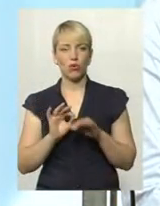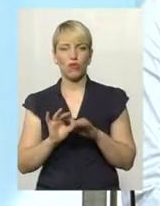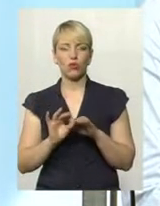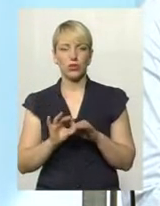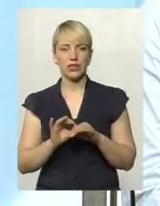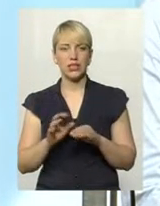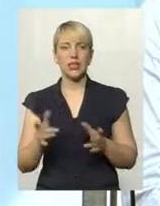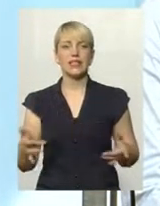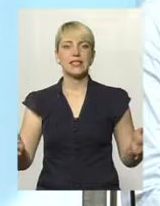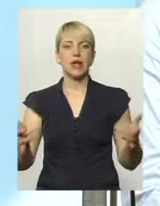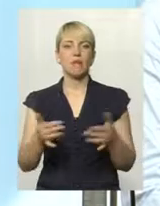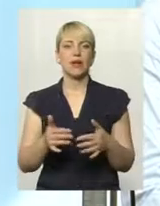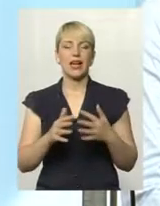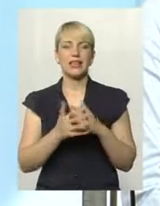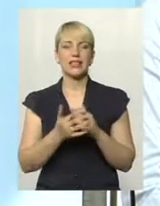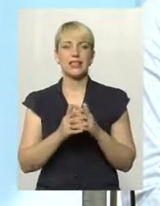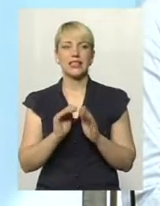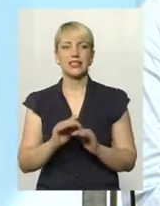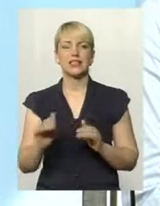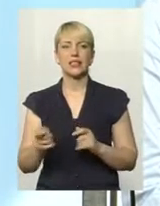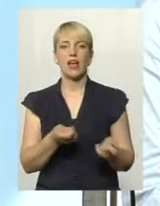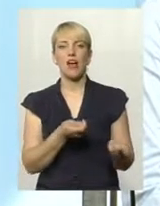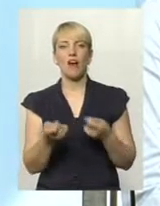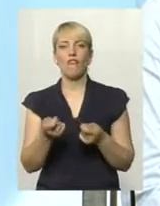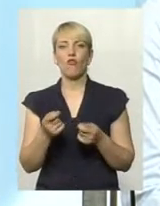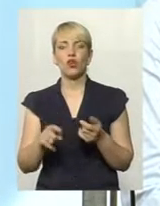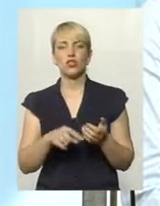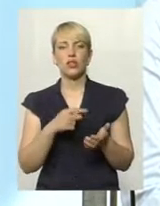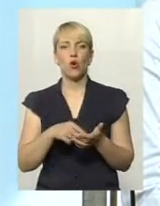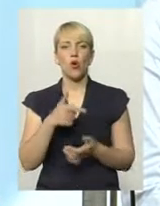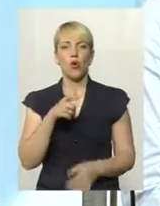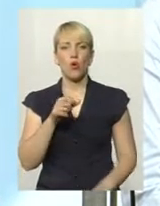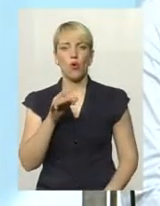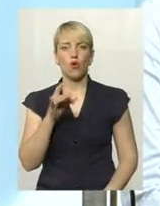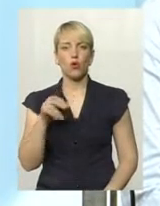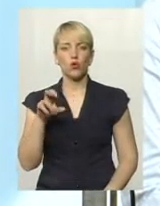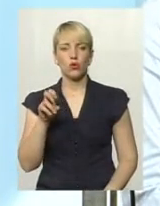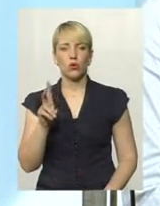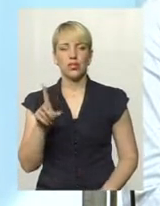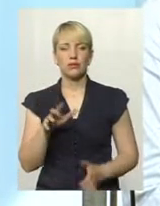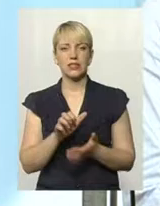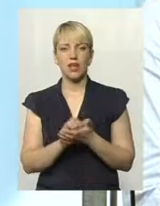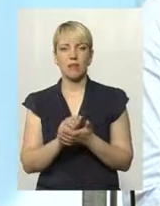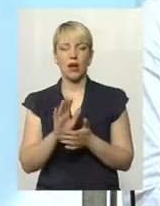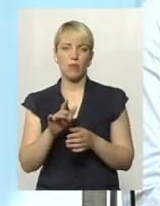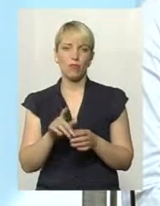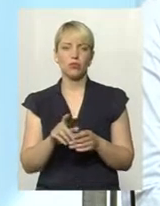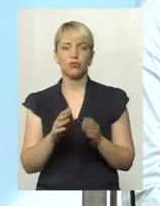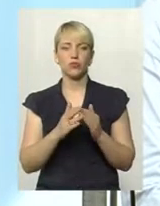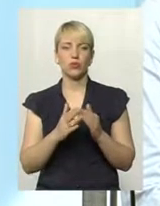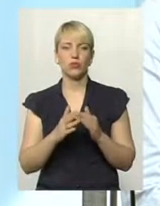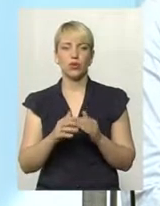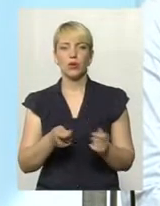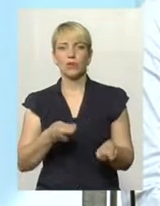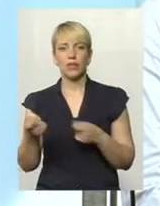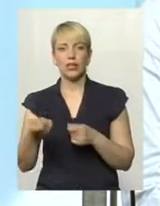збирає з сіл дітей, возять в городок, вони займаються і також їх потім пізніше розвозять. Я